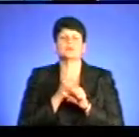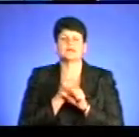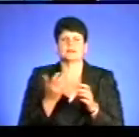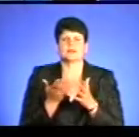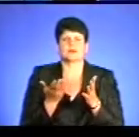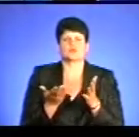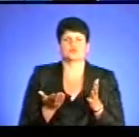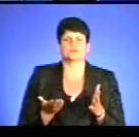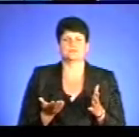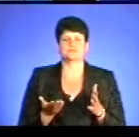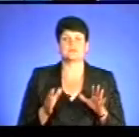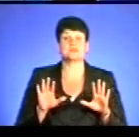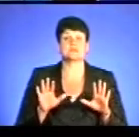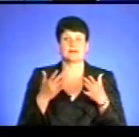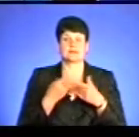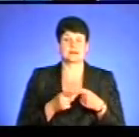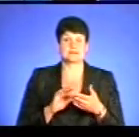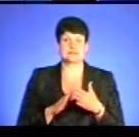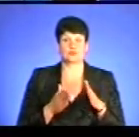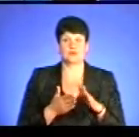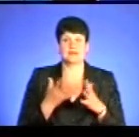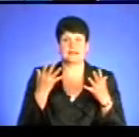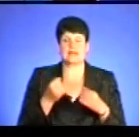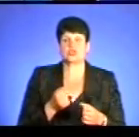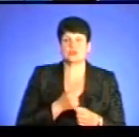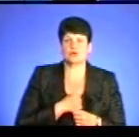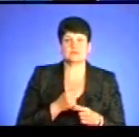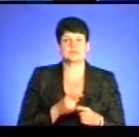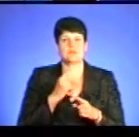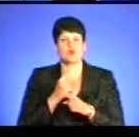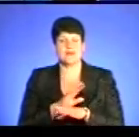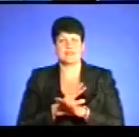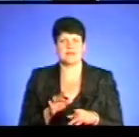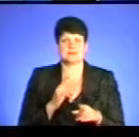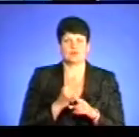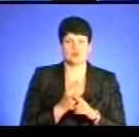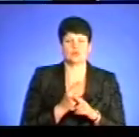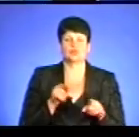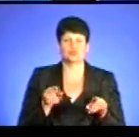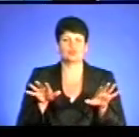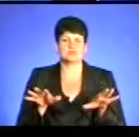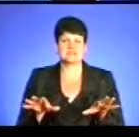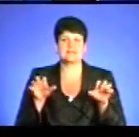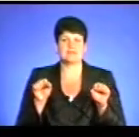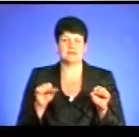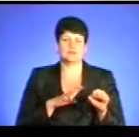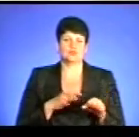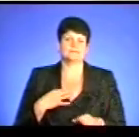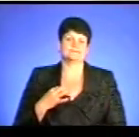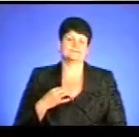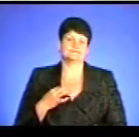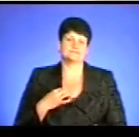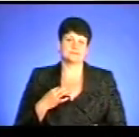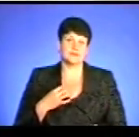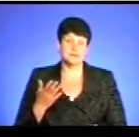сталася така ситуація, є День жалоби, чи забороняти, чи не забороняти. Тут полиція влади також була інертною, тому що